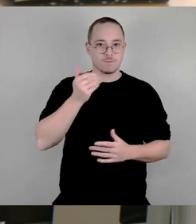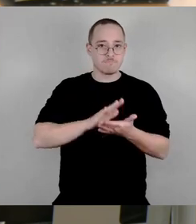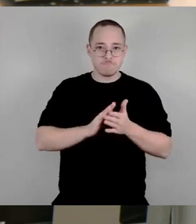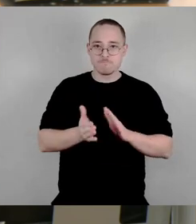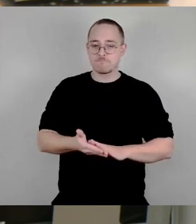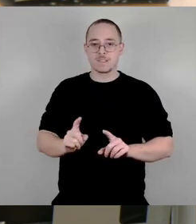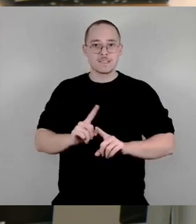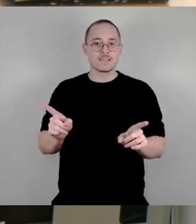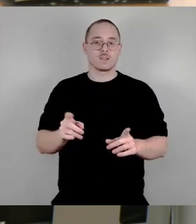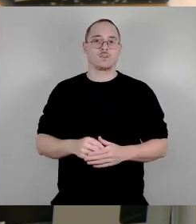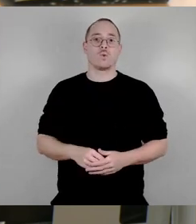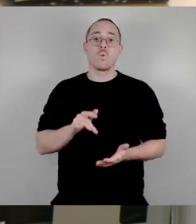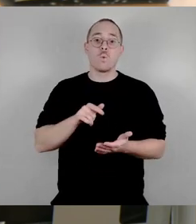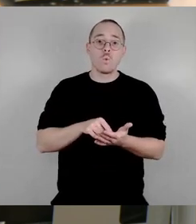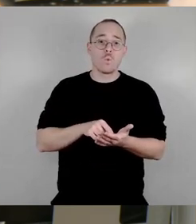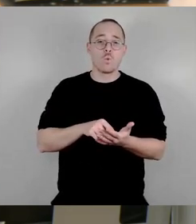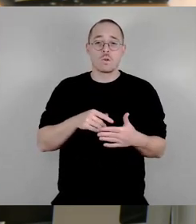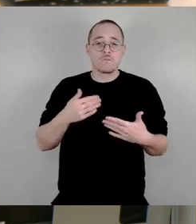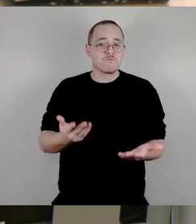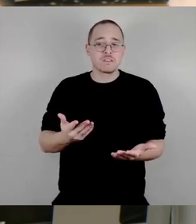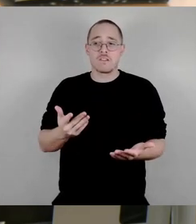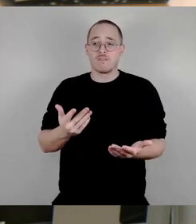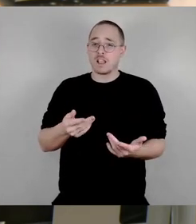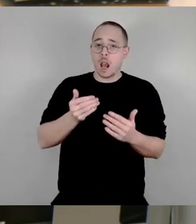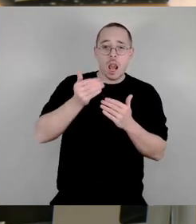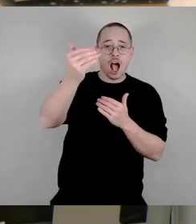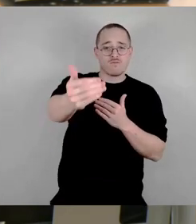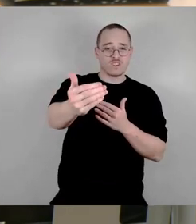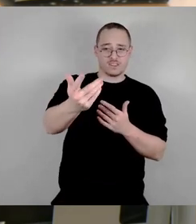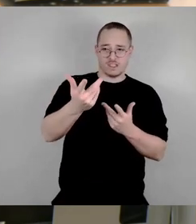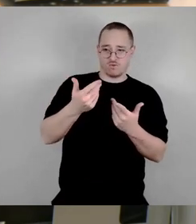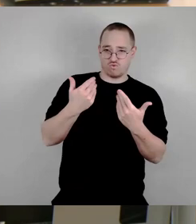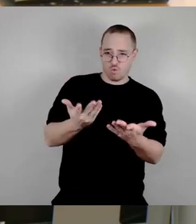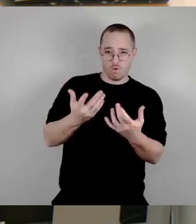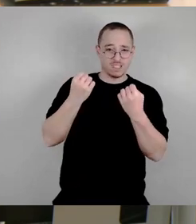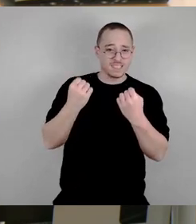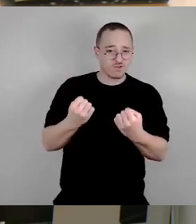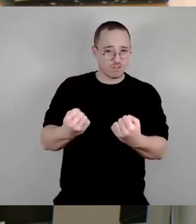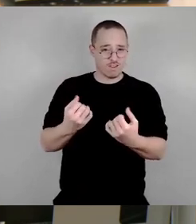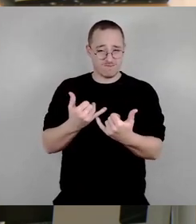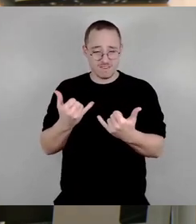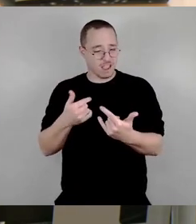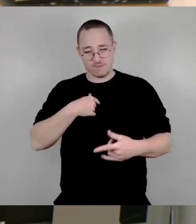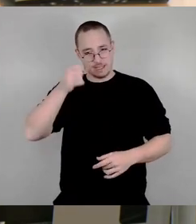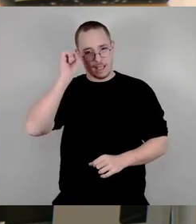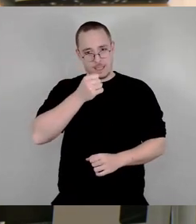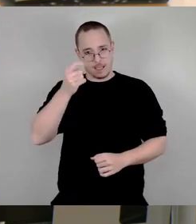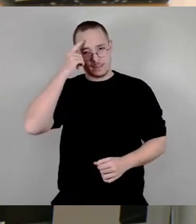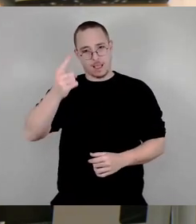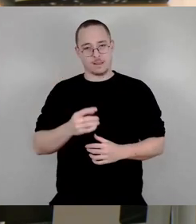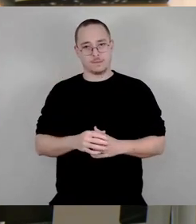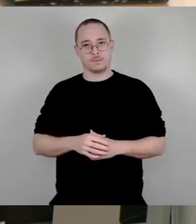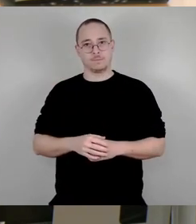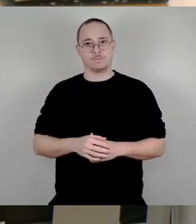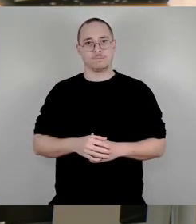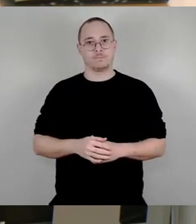langfristig gewährleisten soll. Es gibt zwar sozusagen Überlegungen, Ideen sozusagen mit einer Brunnengalerie, dann unten